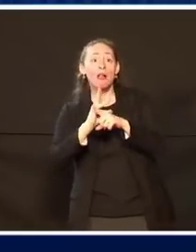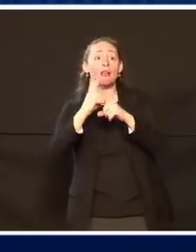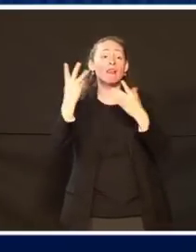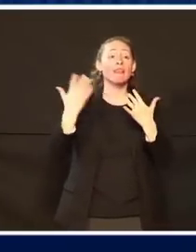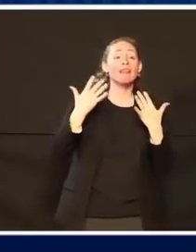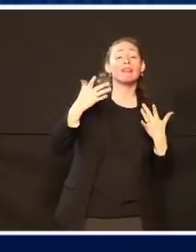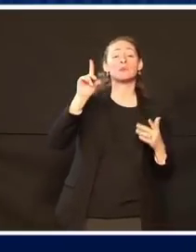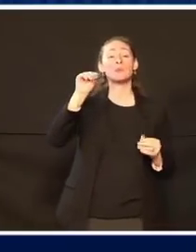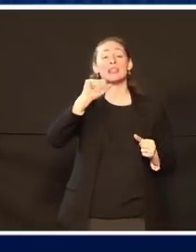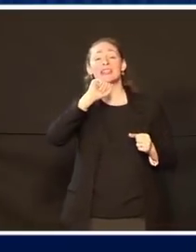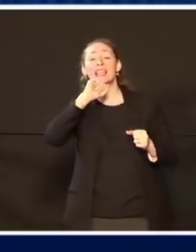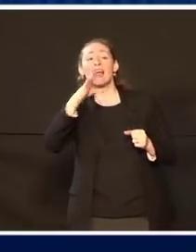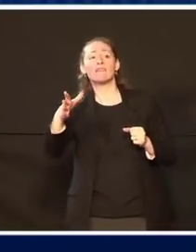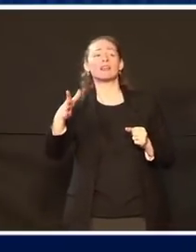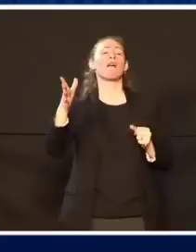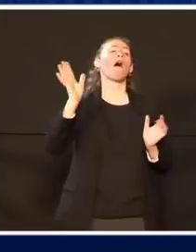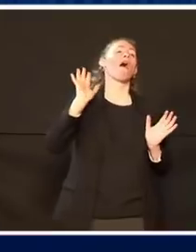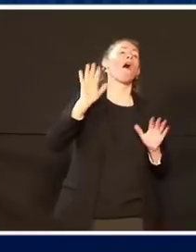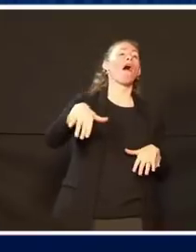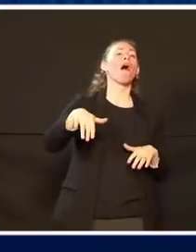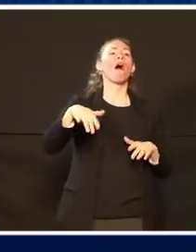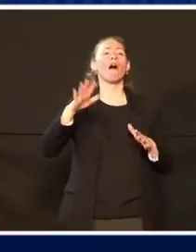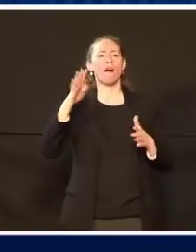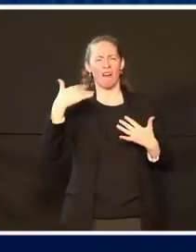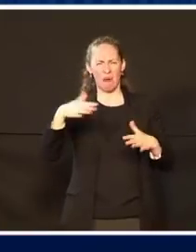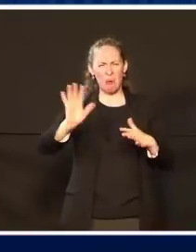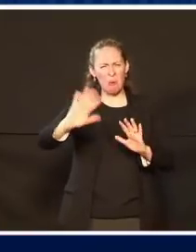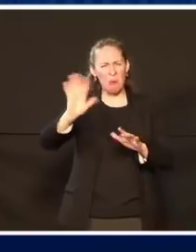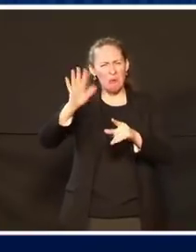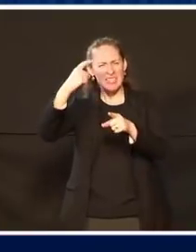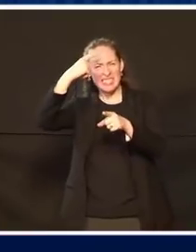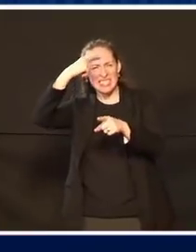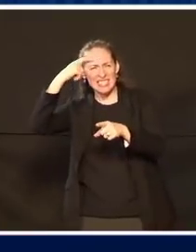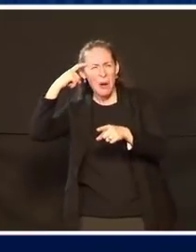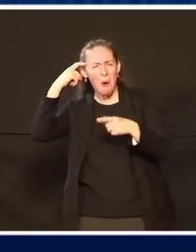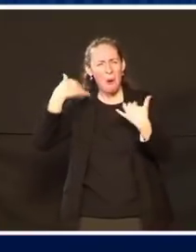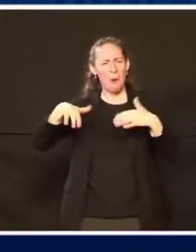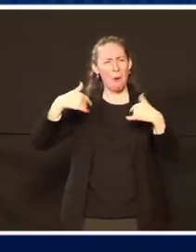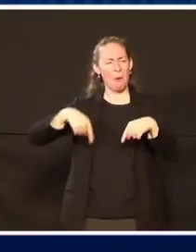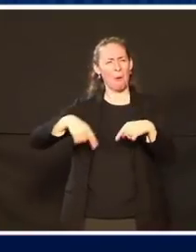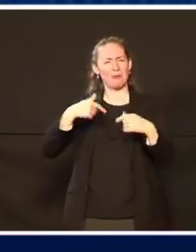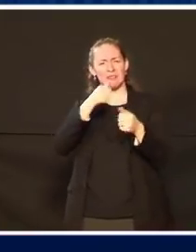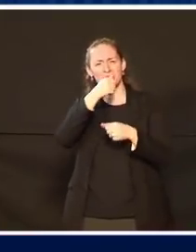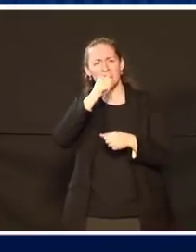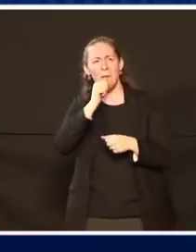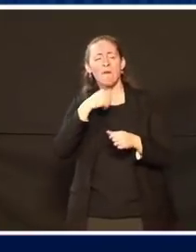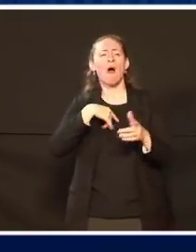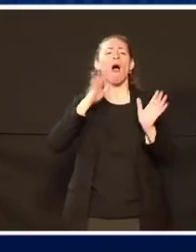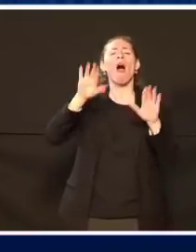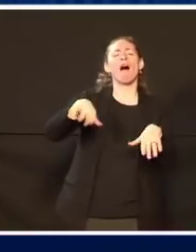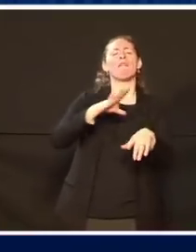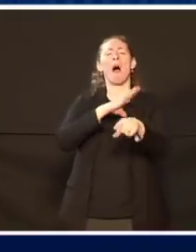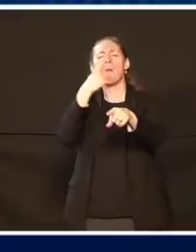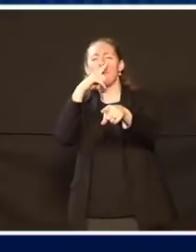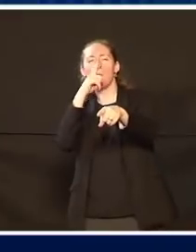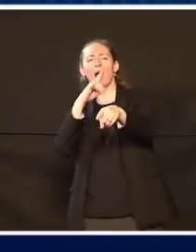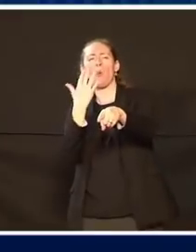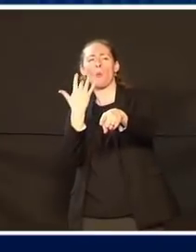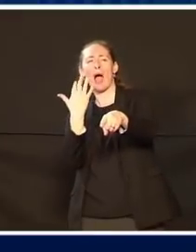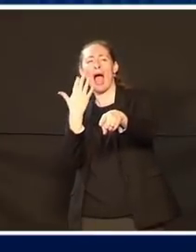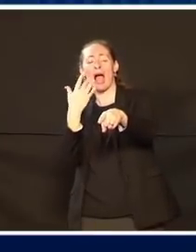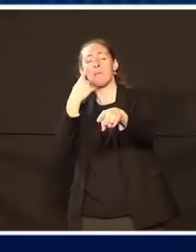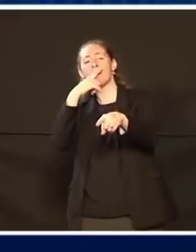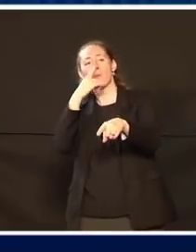bieten. Halte durch. Ich sage, ich bitte, die Dinge werden besser werden. Sie werden sich besser